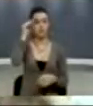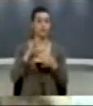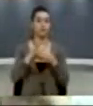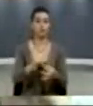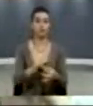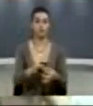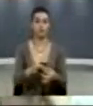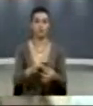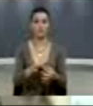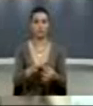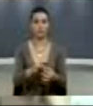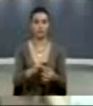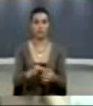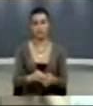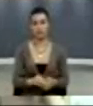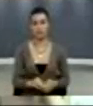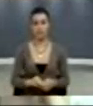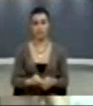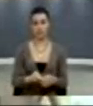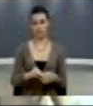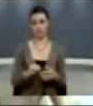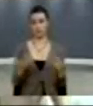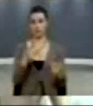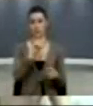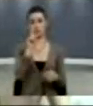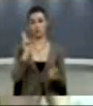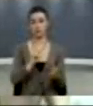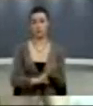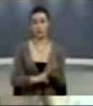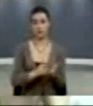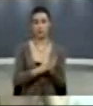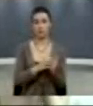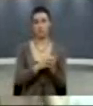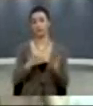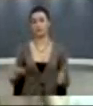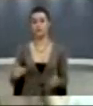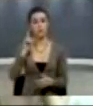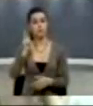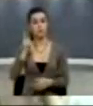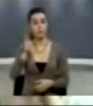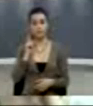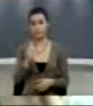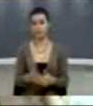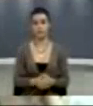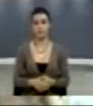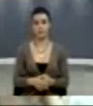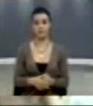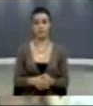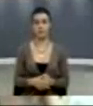ata që e nfliju. Për është shume pa drejt nëse vazhdoj me negliju kështu, edhe